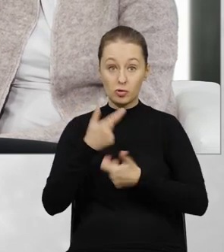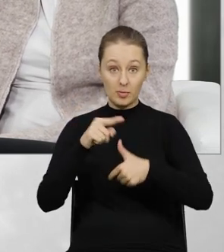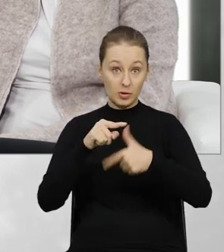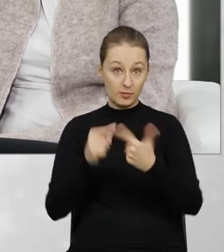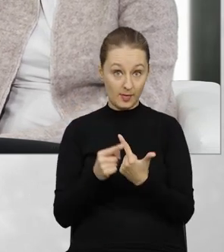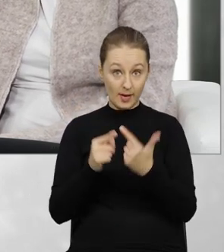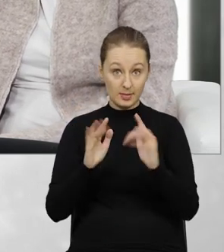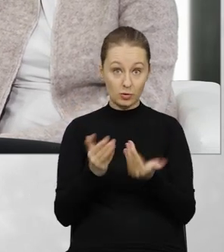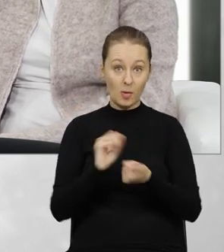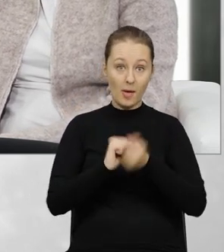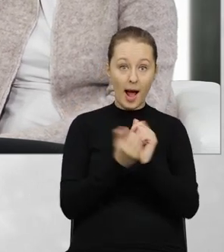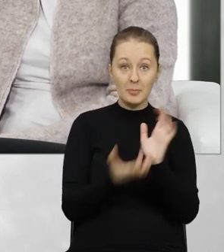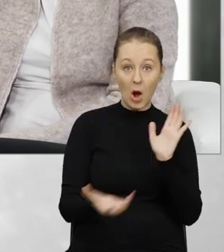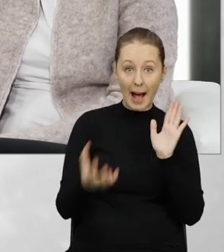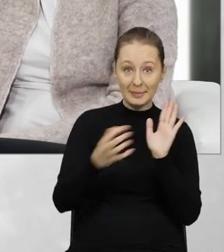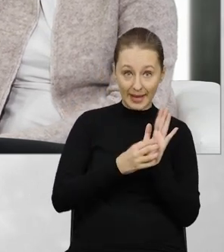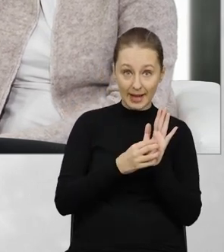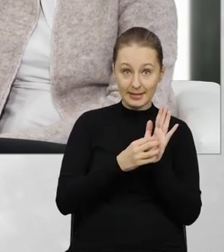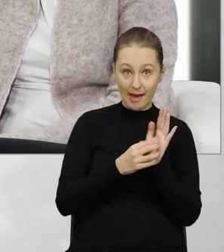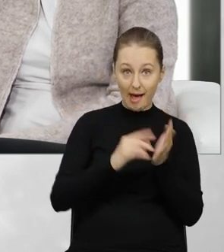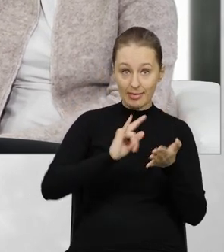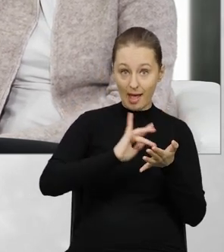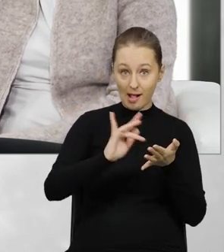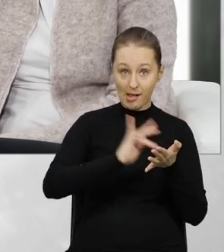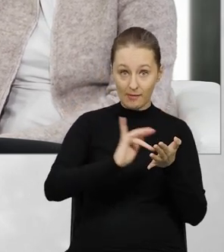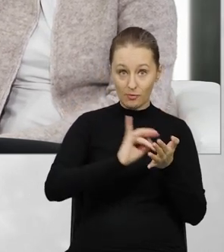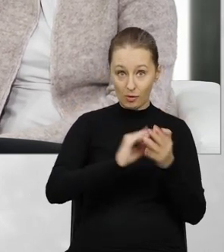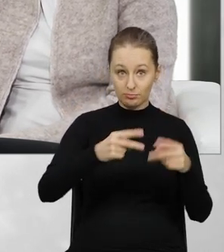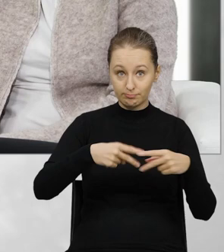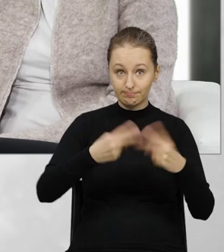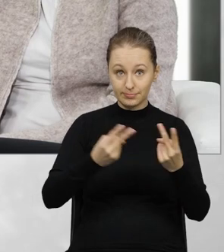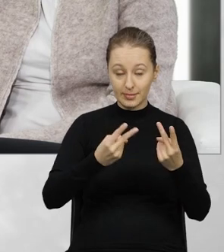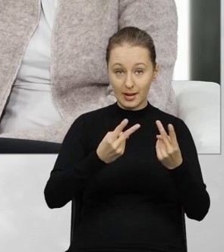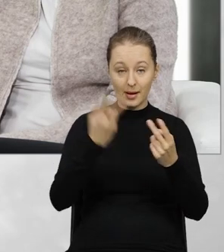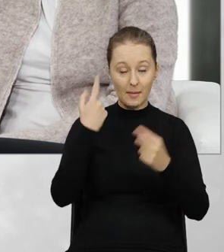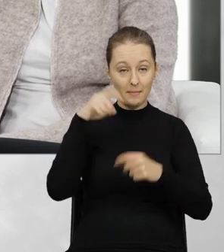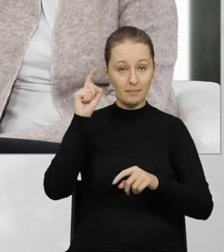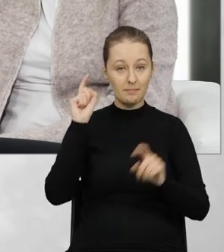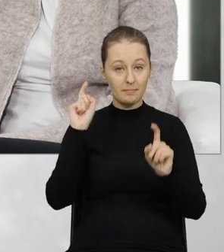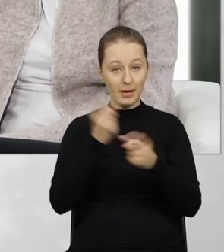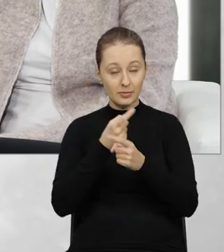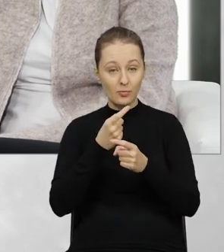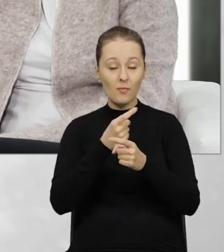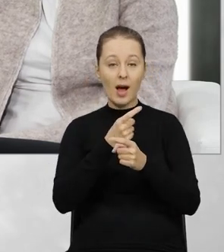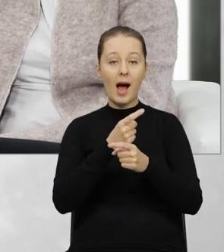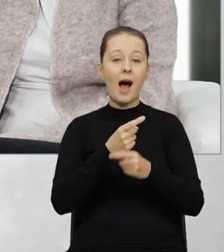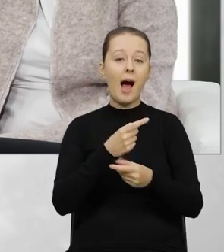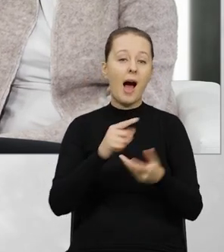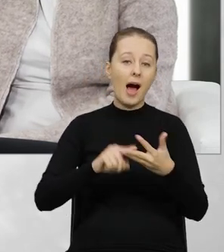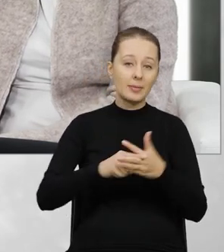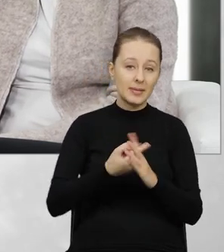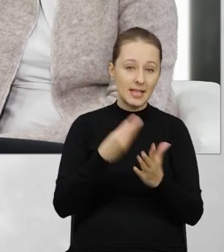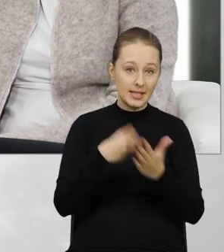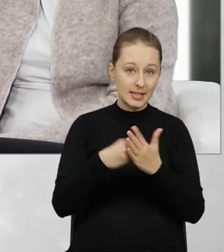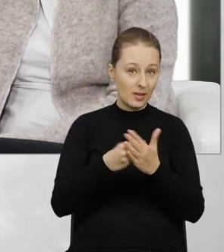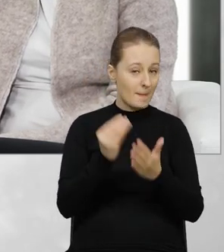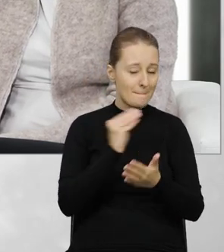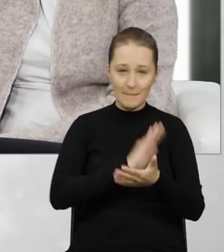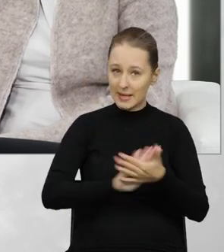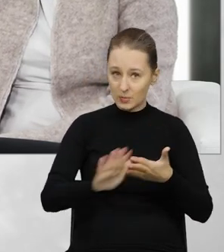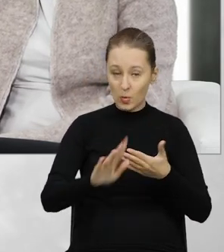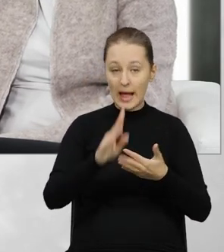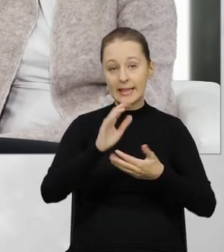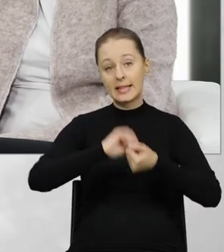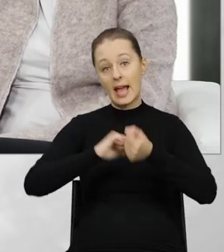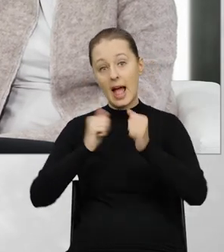dwa sposoby. Albo za pomocą aplikacji mobilnej, która jest udostępniona przez Krajową Administrację Skarbową nieodpłatnie, albo